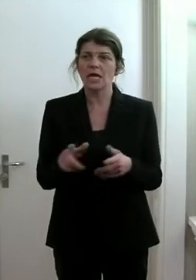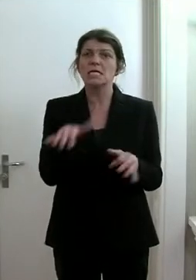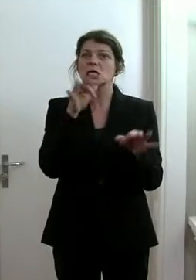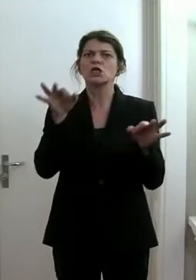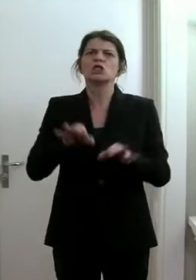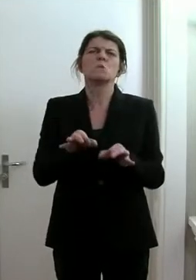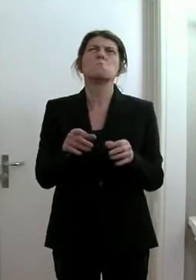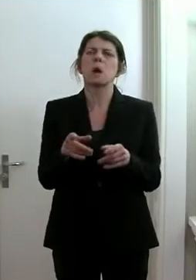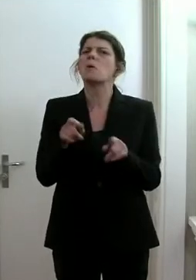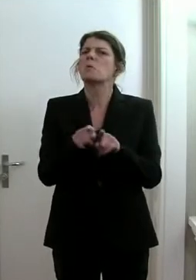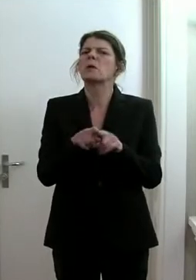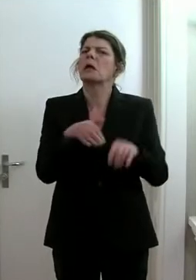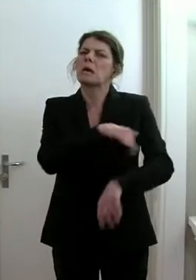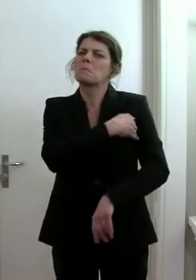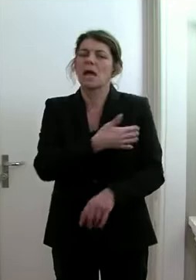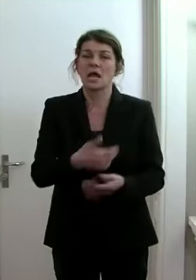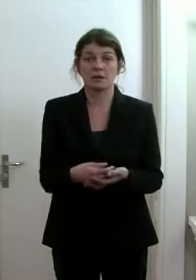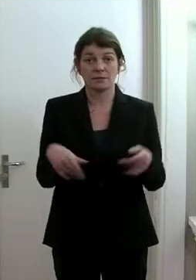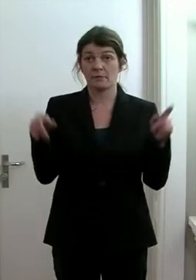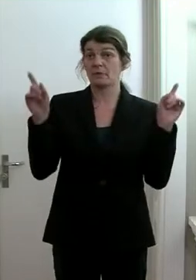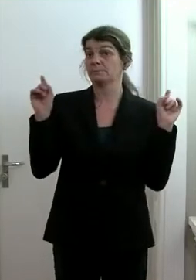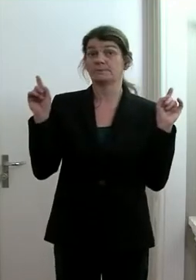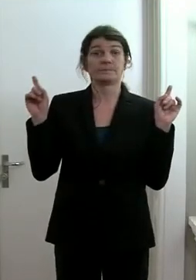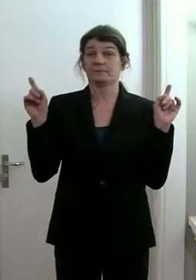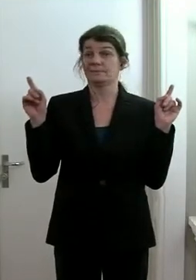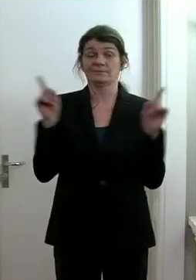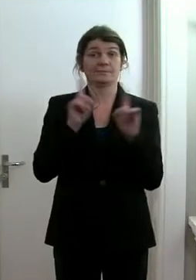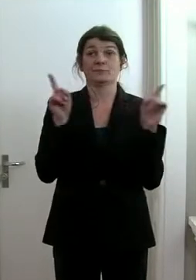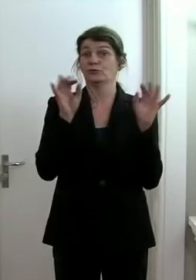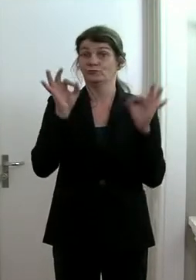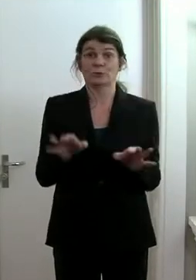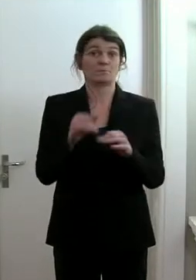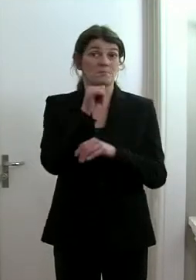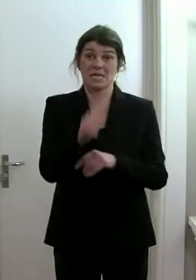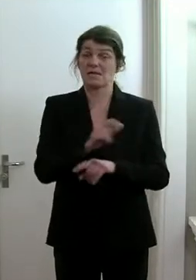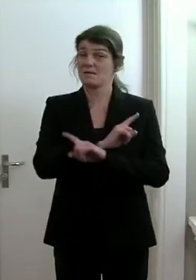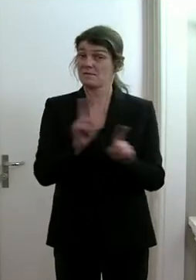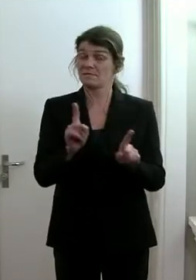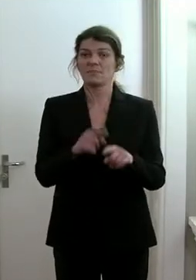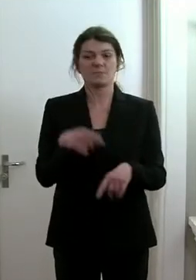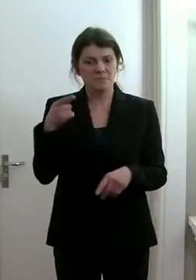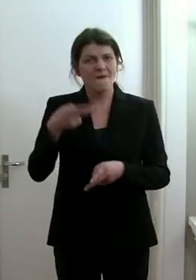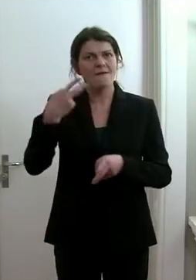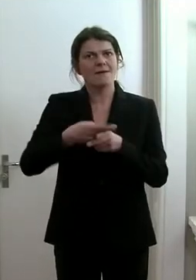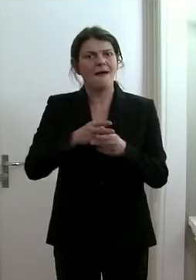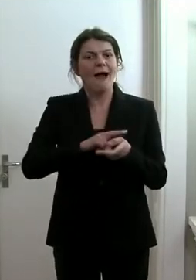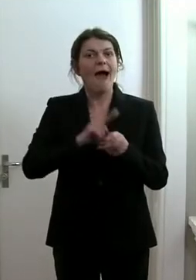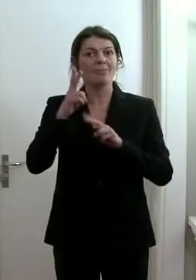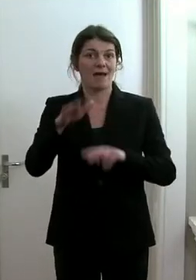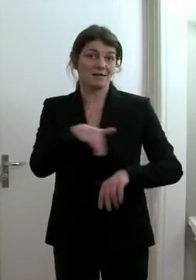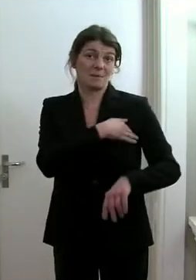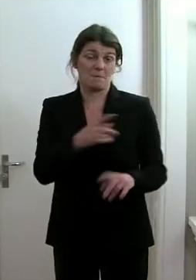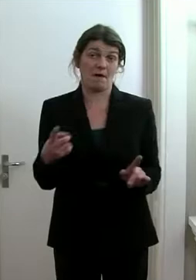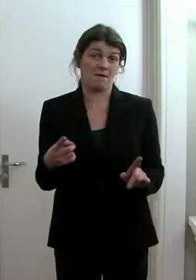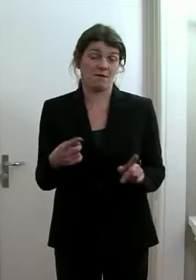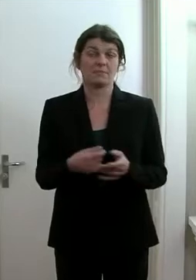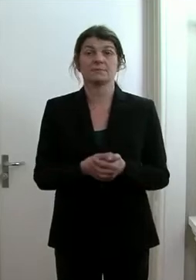schlimmer als eine Grippe. Dem muss ich deutlich widersprechen. diese Krankheit ist anders als eine Grippe.